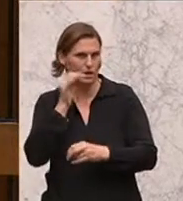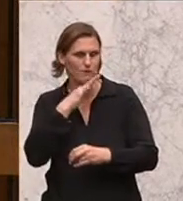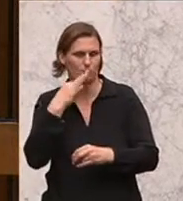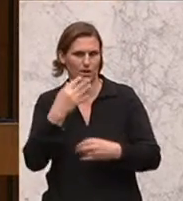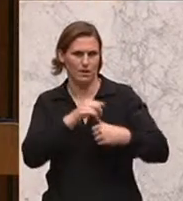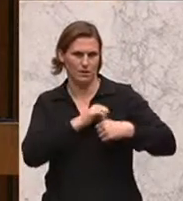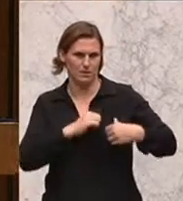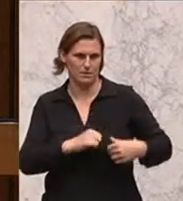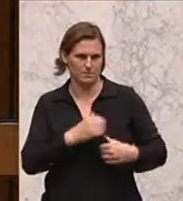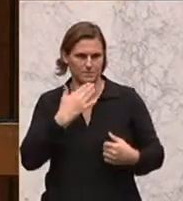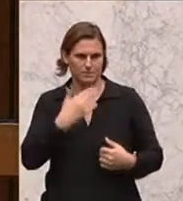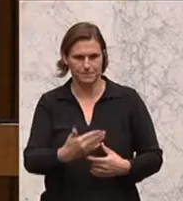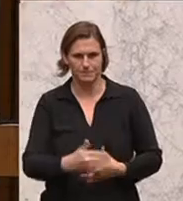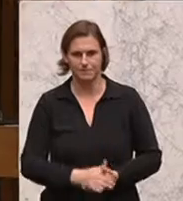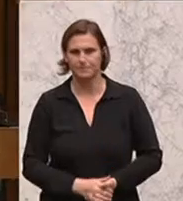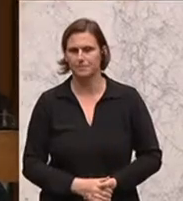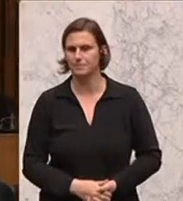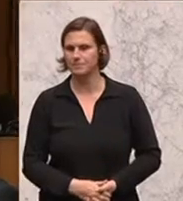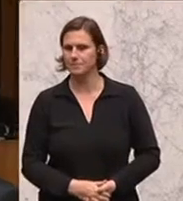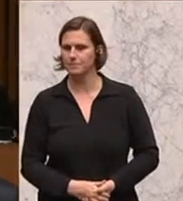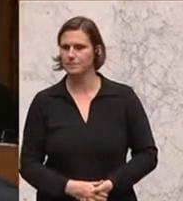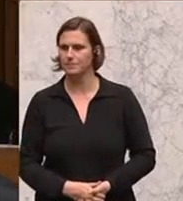Dank. Applaus